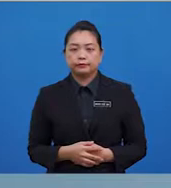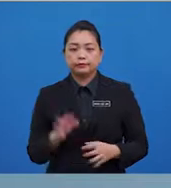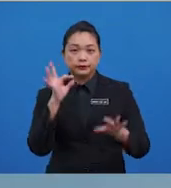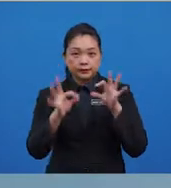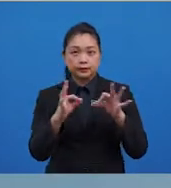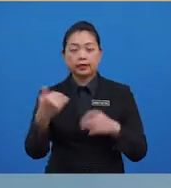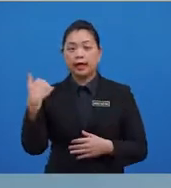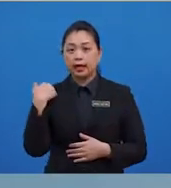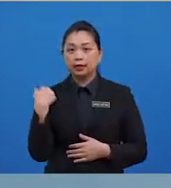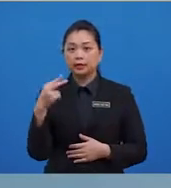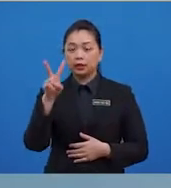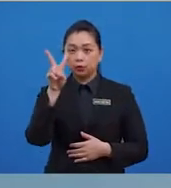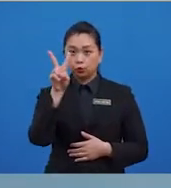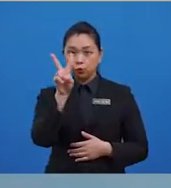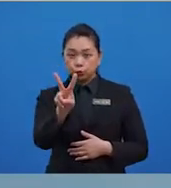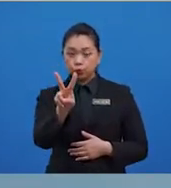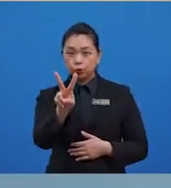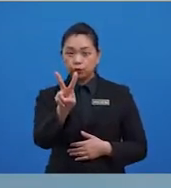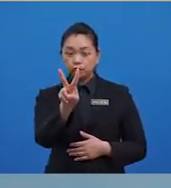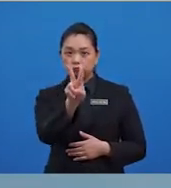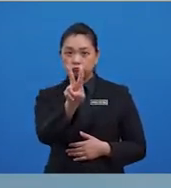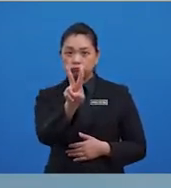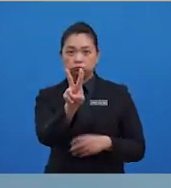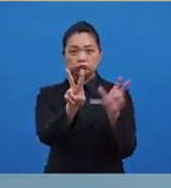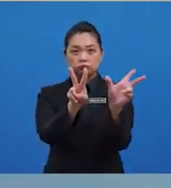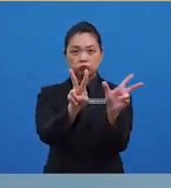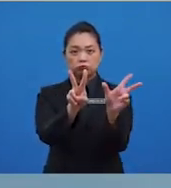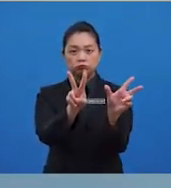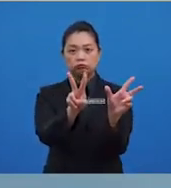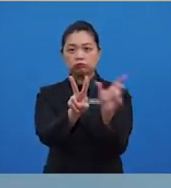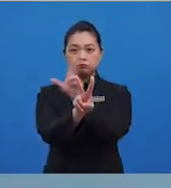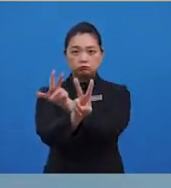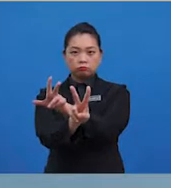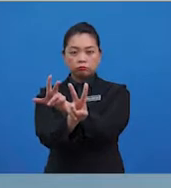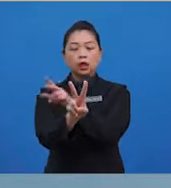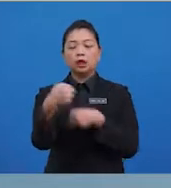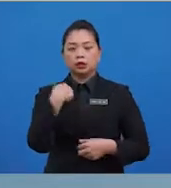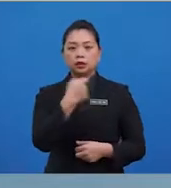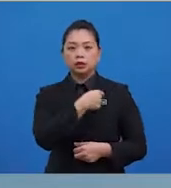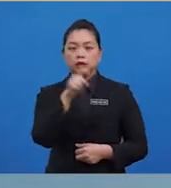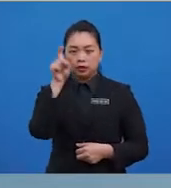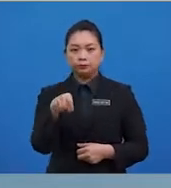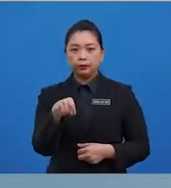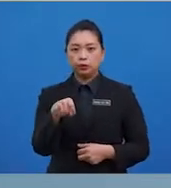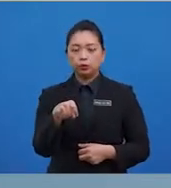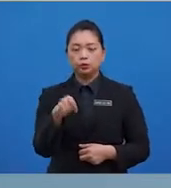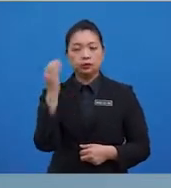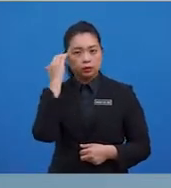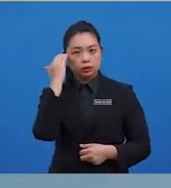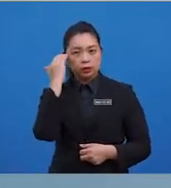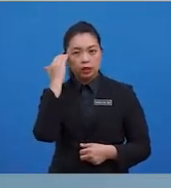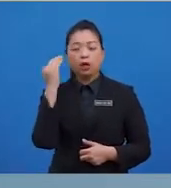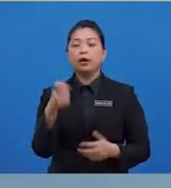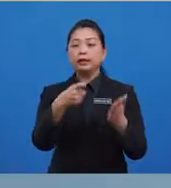cerapan sebagai pemisah dua bahagian, maka kita perlu menentukan nilai purata